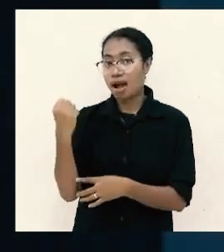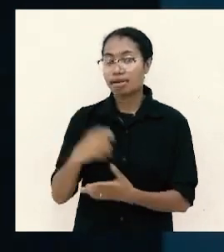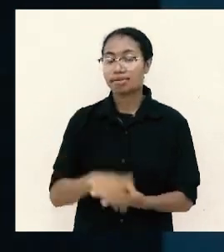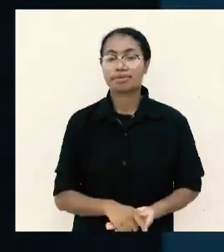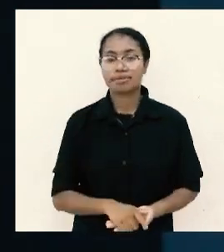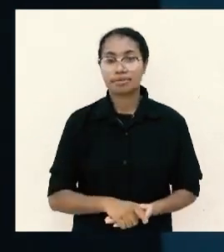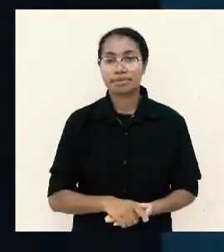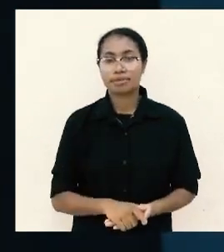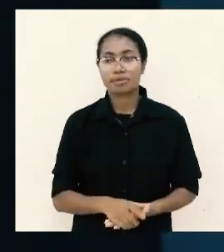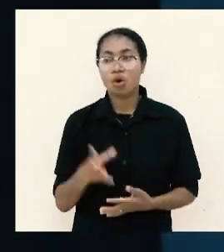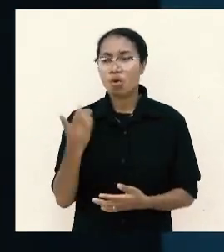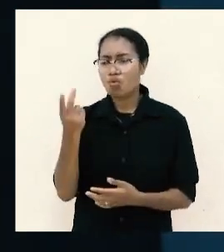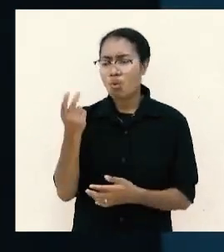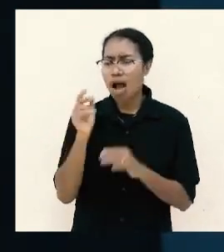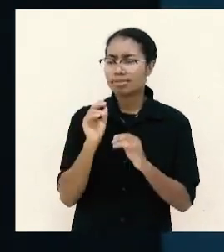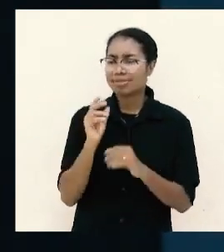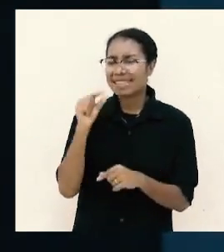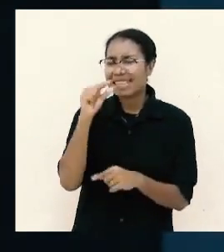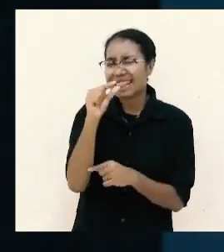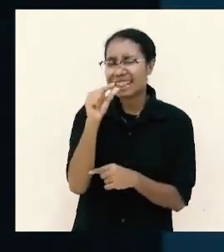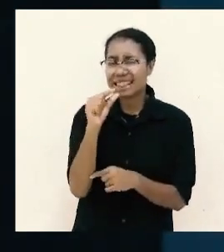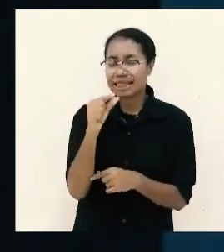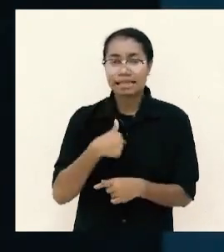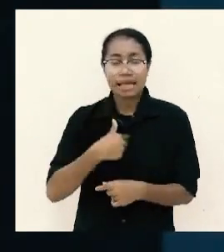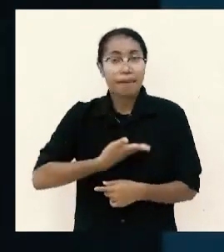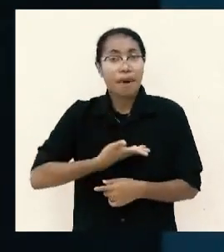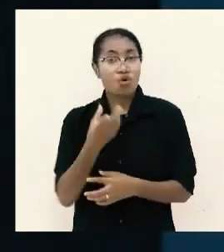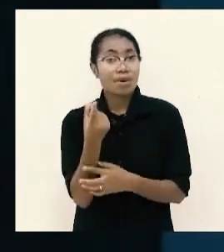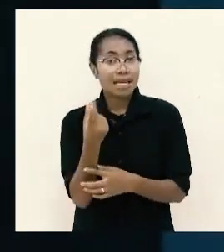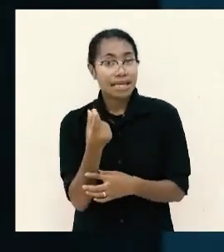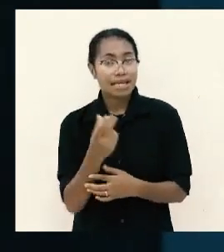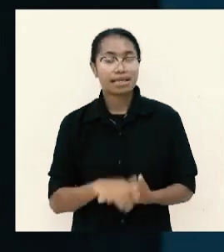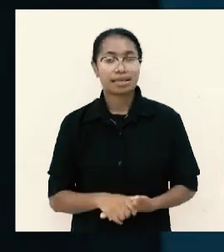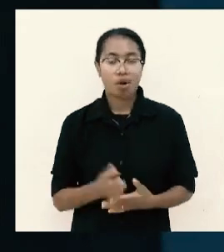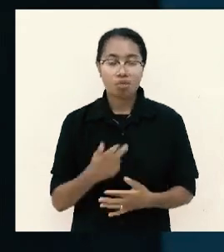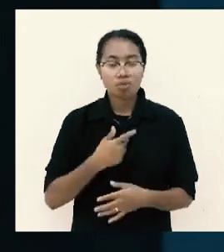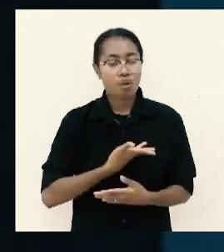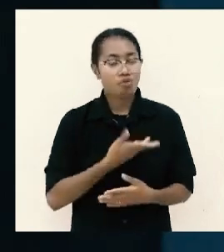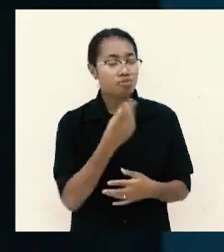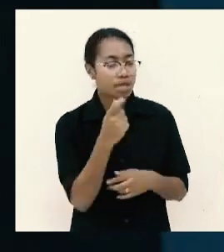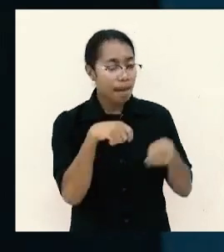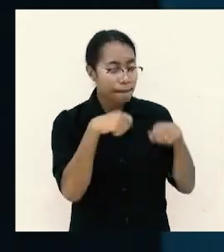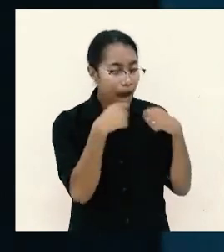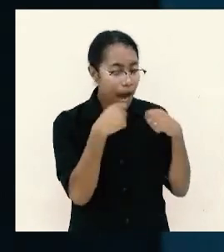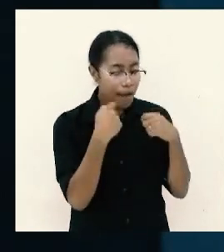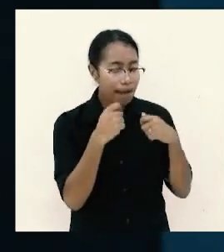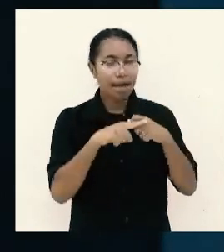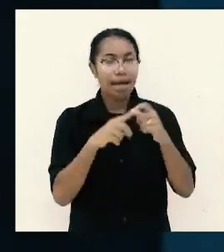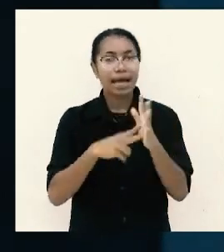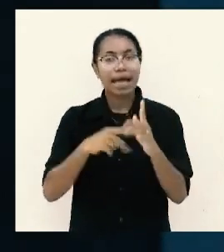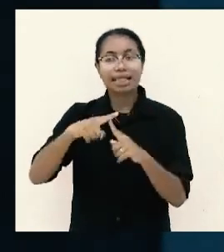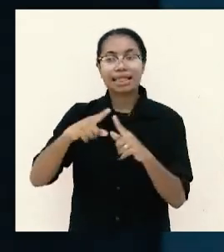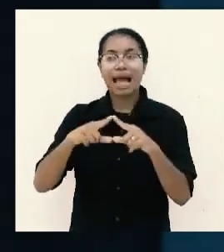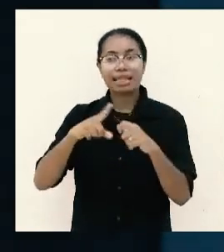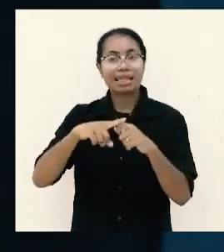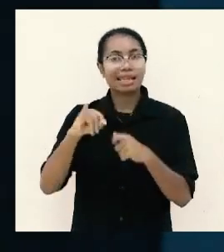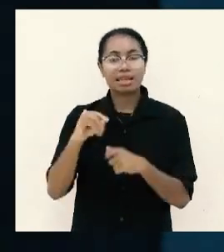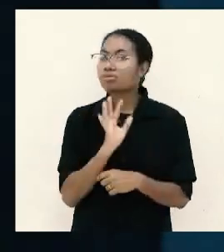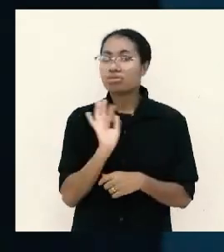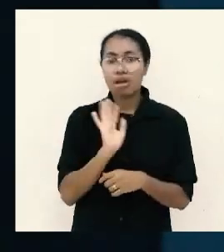sangat sedikit saya mau beli mau makan kentaki tidak cukup